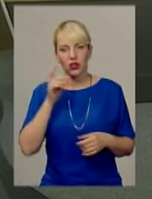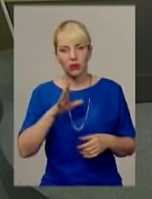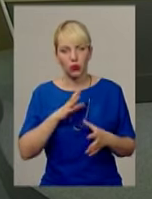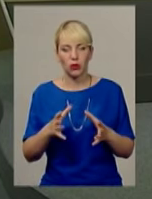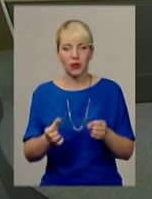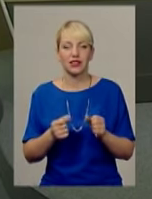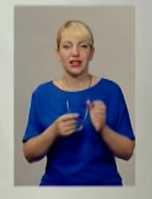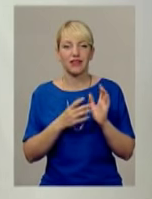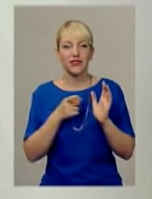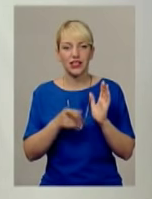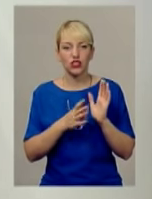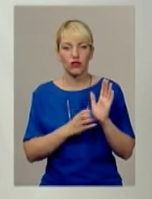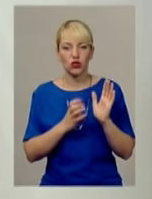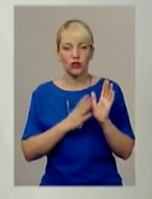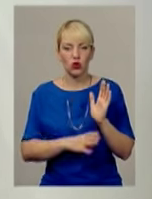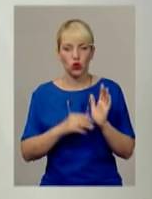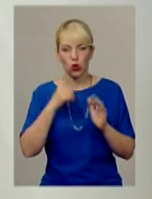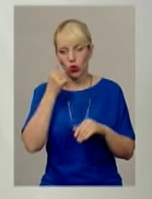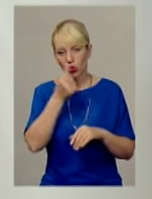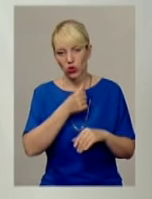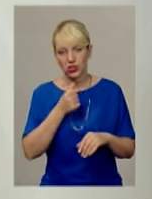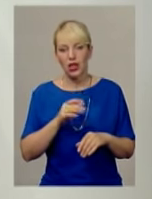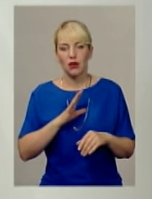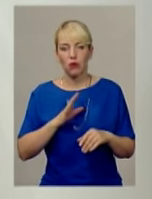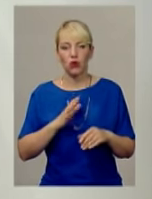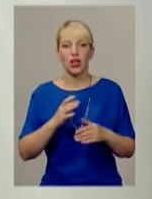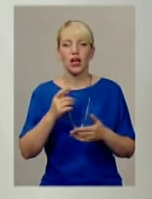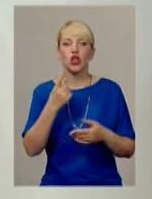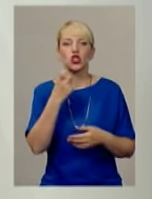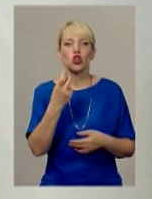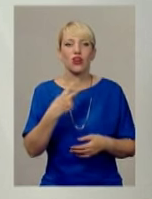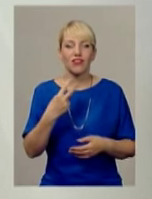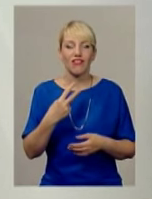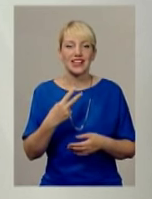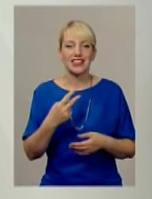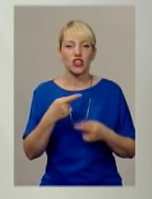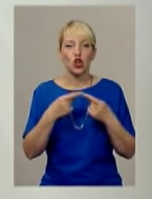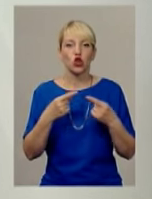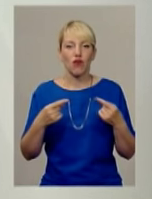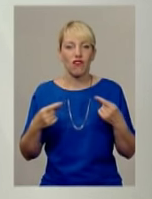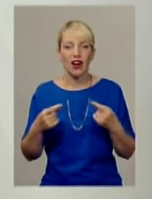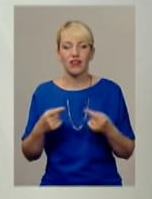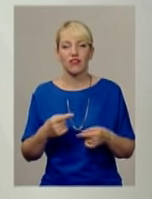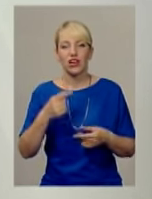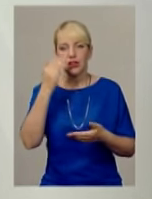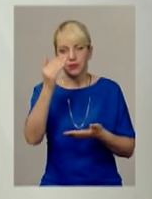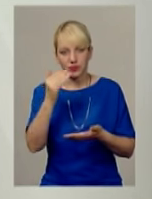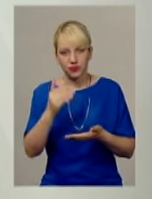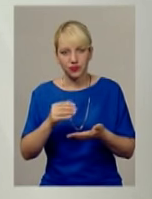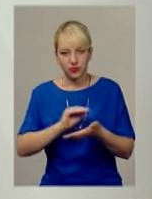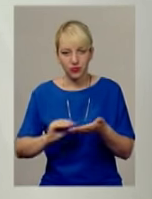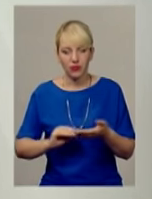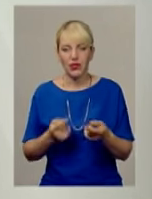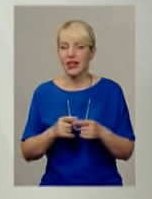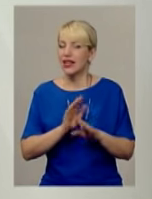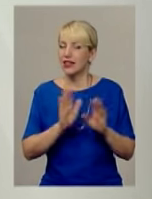1990-му році, складала набір 120 товарів першої необхідності. Це не тільки